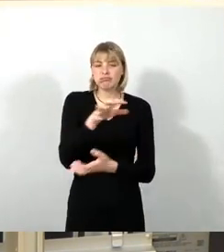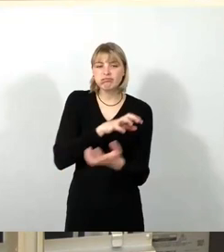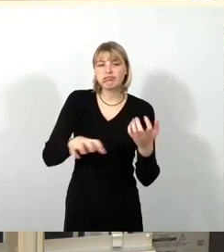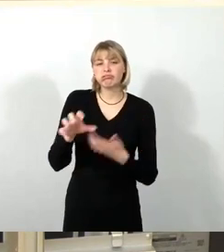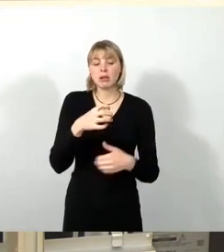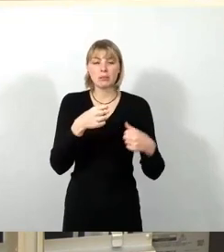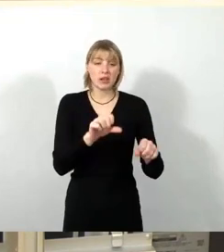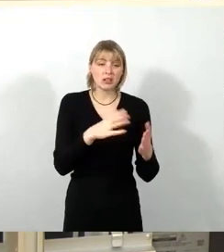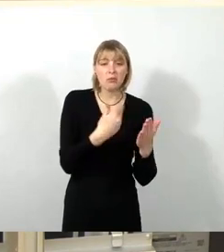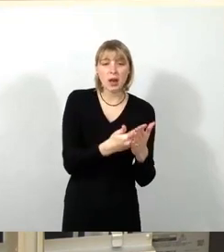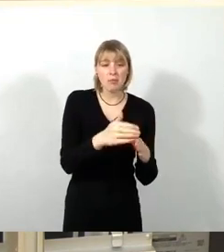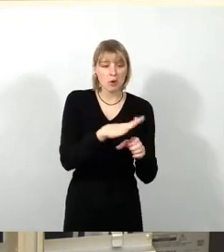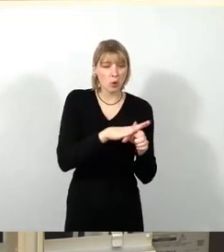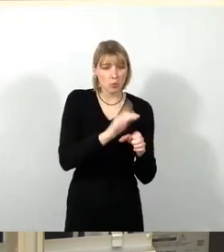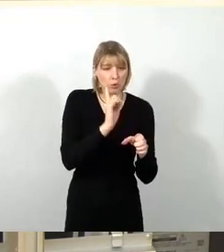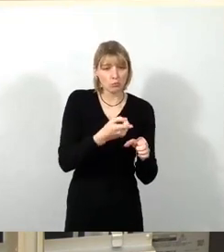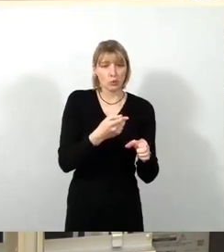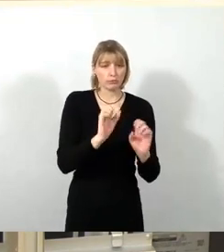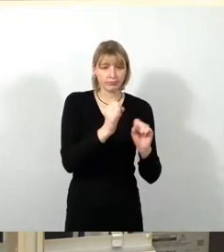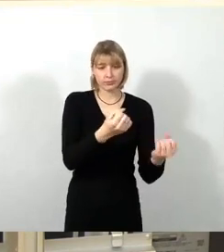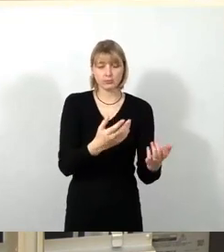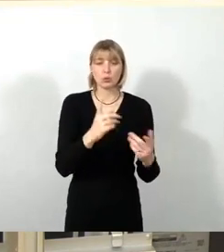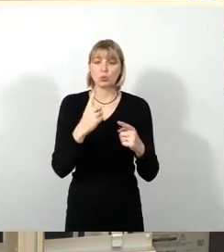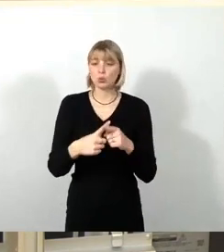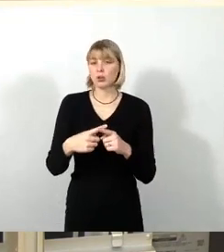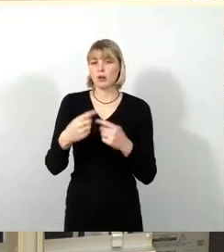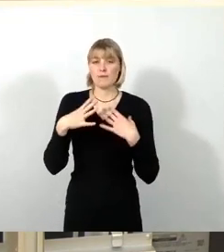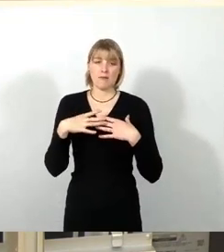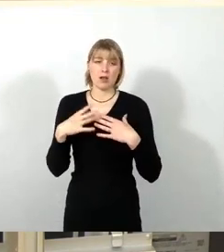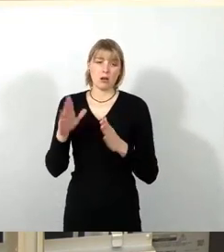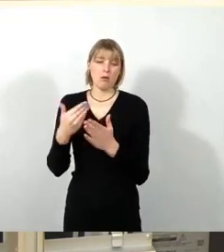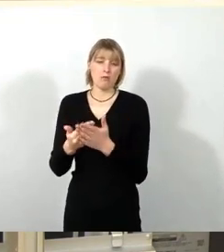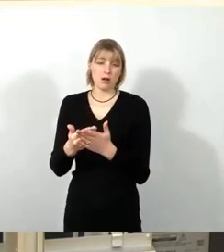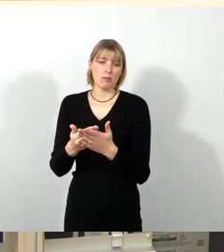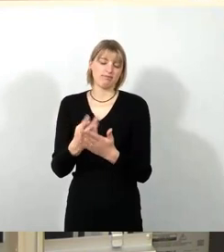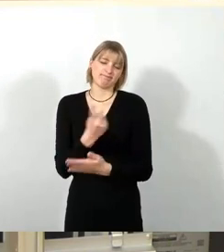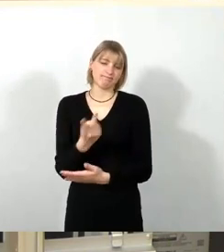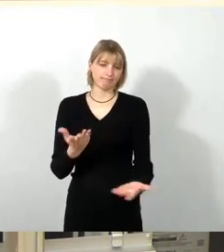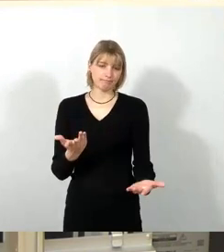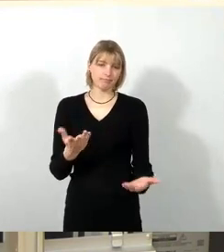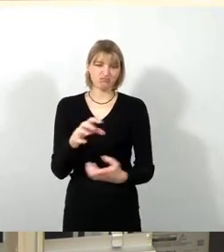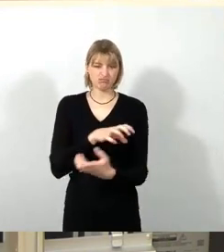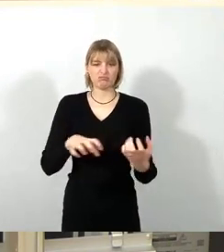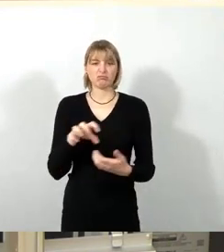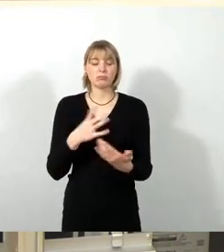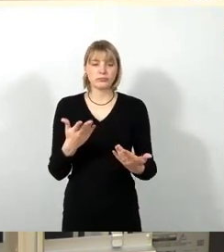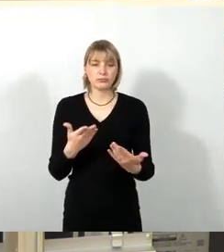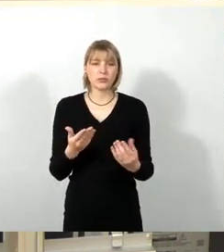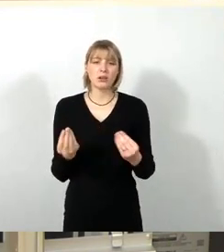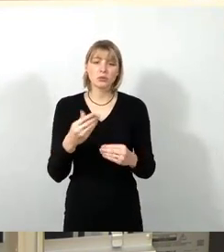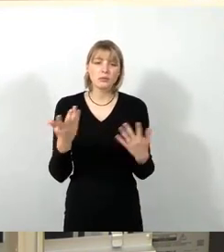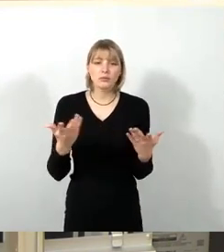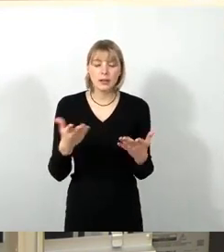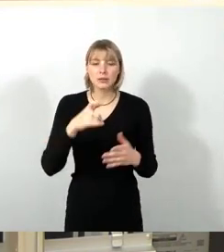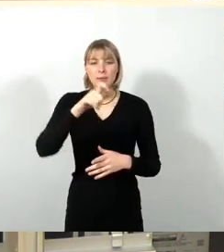leisten muss, und freiwilligen Aufgaben. Zudem, und wir hatten es ja auch schon gehört, soll der Personenkreis